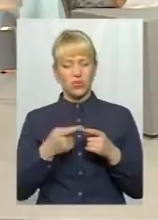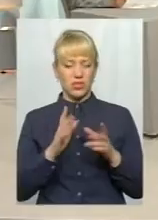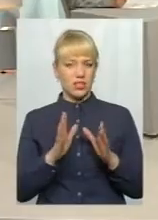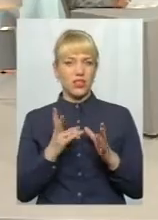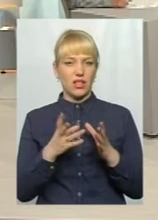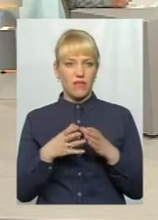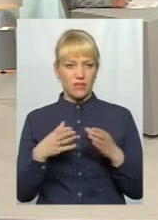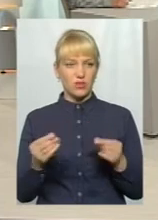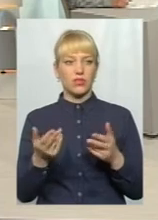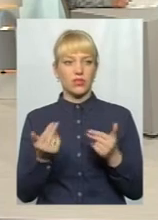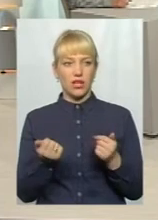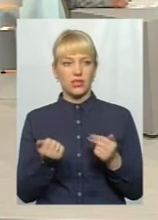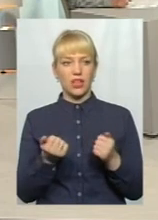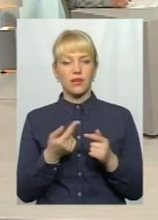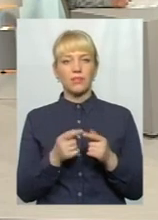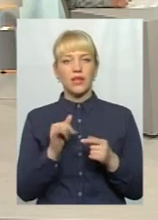Навесні, так.